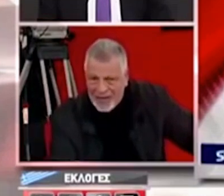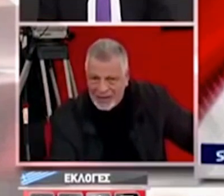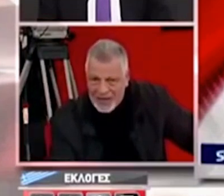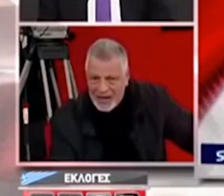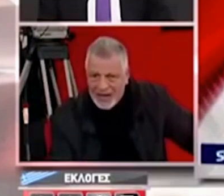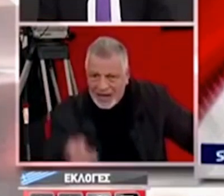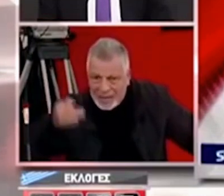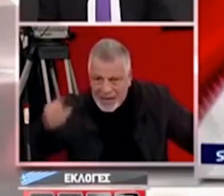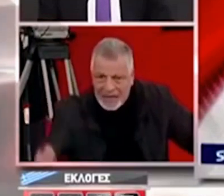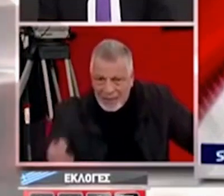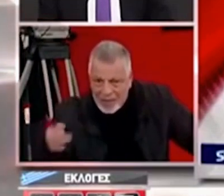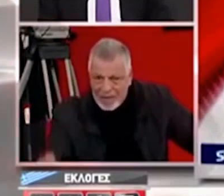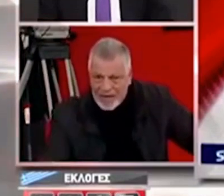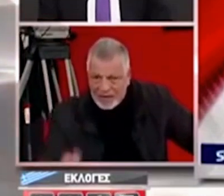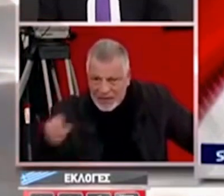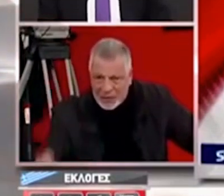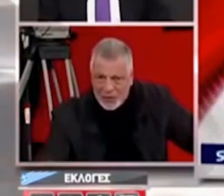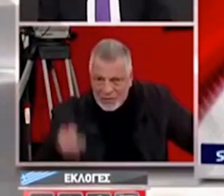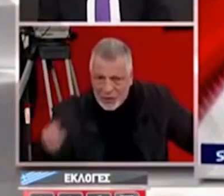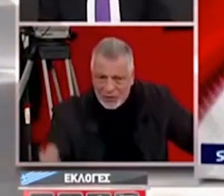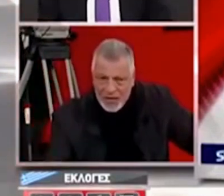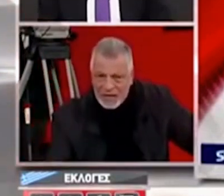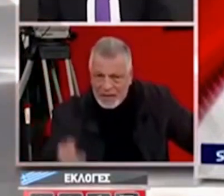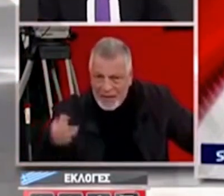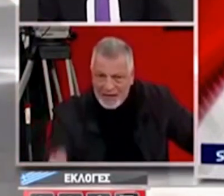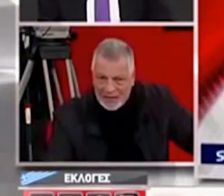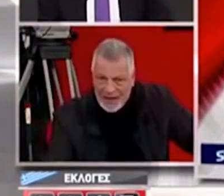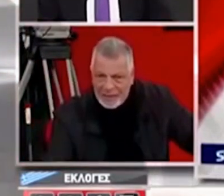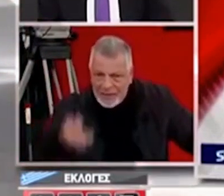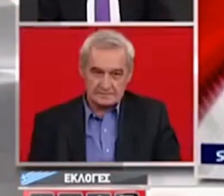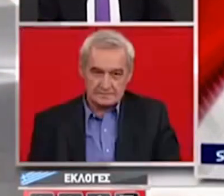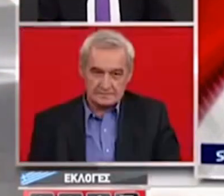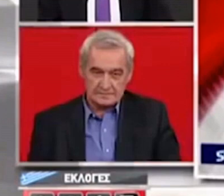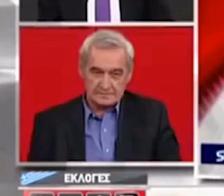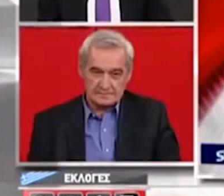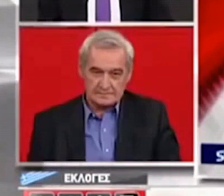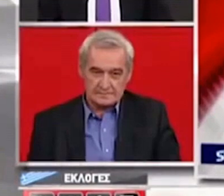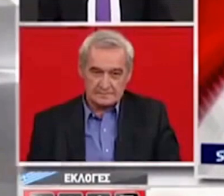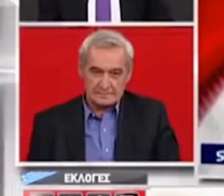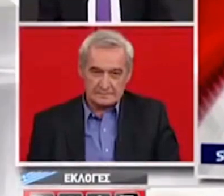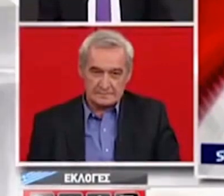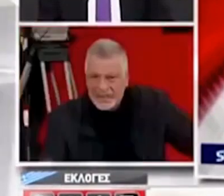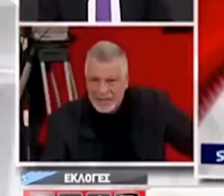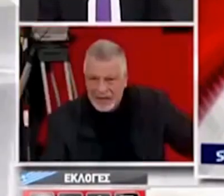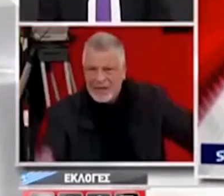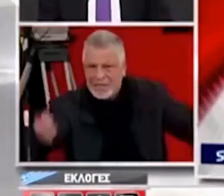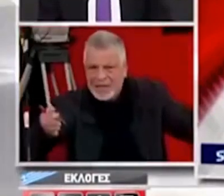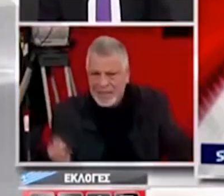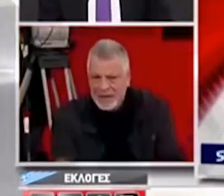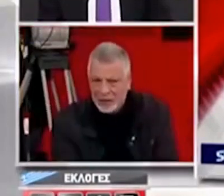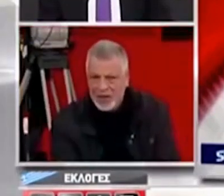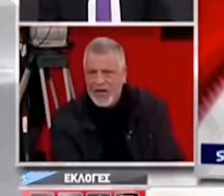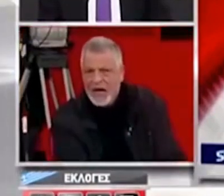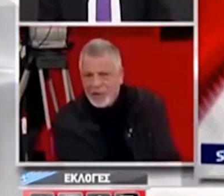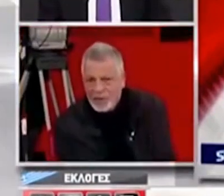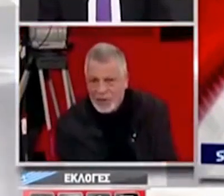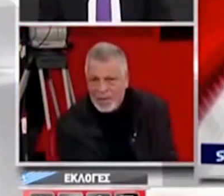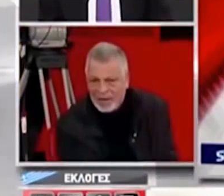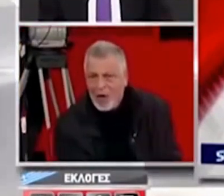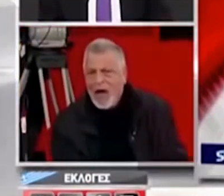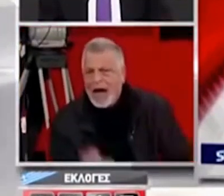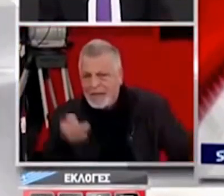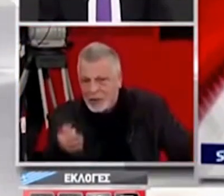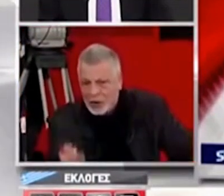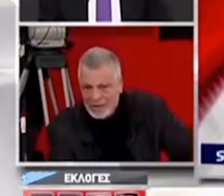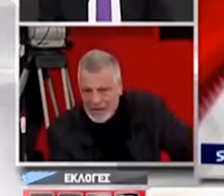σίγουροι το 2009. Θα πηγαίναν την επόμενη μέρα στις συνταξίου και οι μισθωτοί και θα πηγαίναν στις τράπεζες και θα λέγανε στάση πληρωμών, δεν υπάρχει μία και δεν υπήρχε μία τότε.